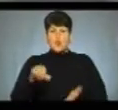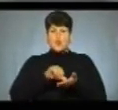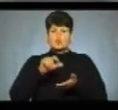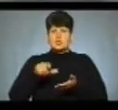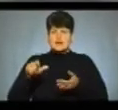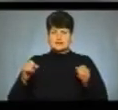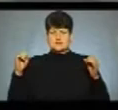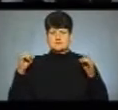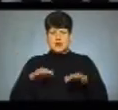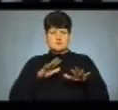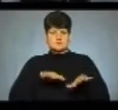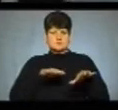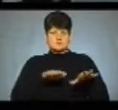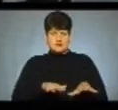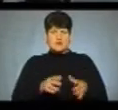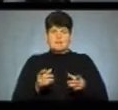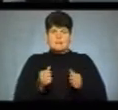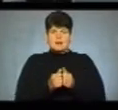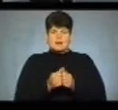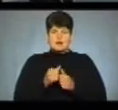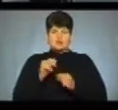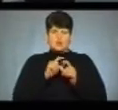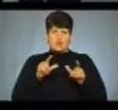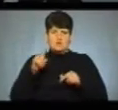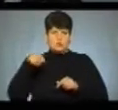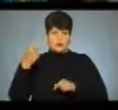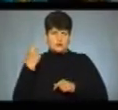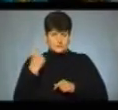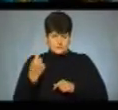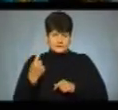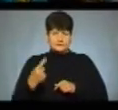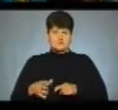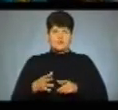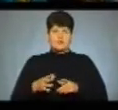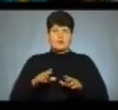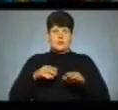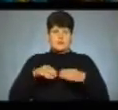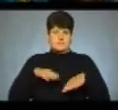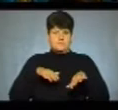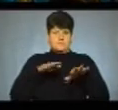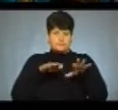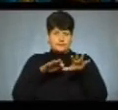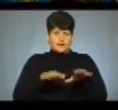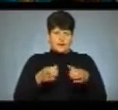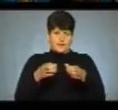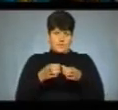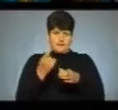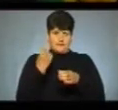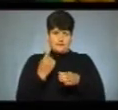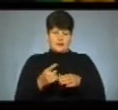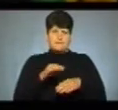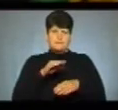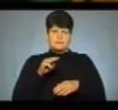маршу збираються біля Козівської загальноосвітньої школи номер один. В теме першої колонії – прапороносна група курсантів Тернопільського